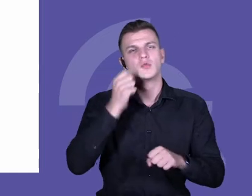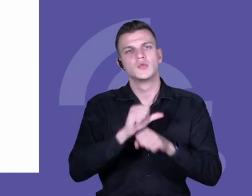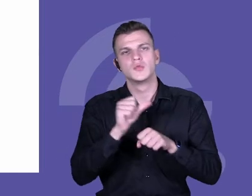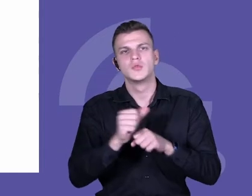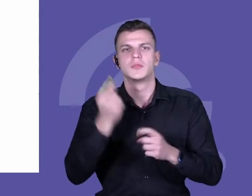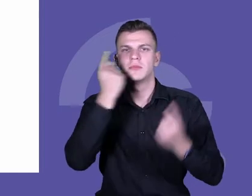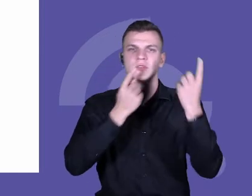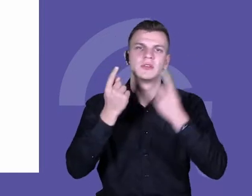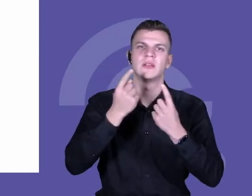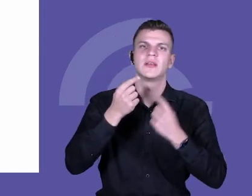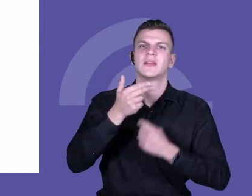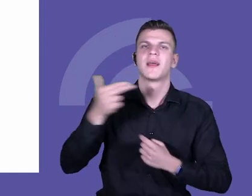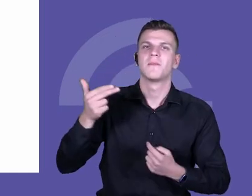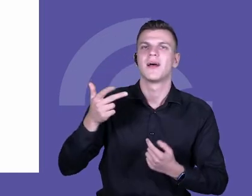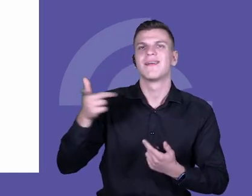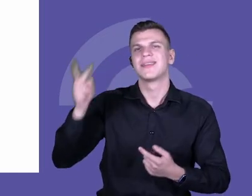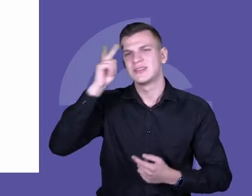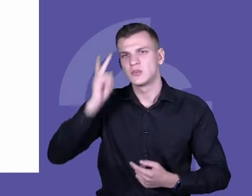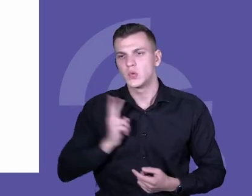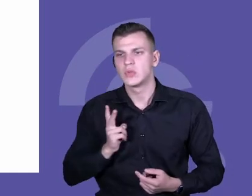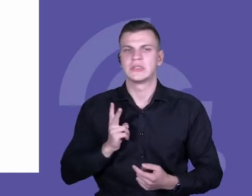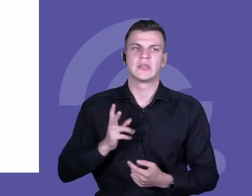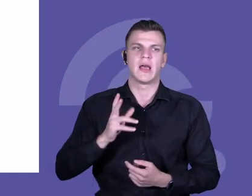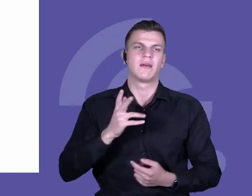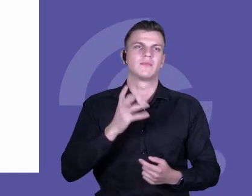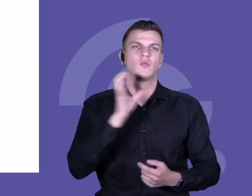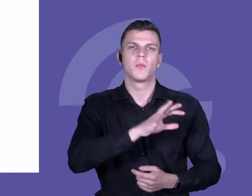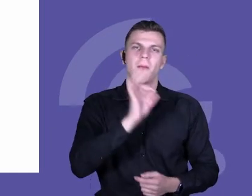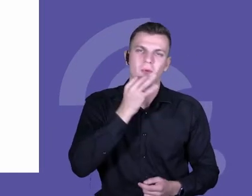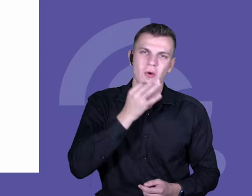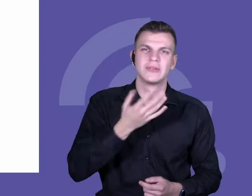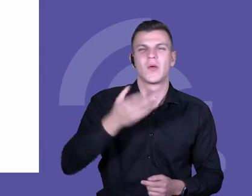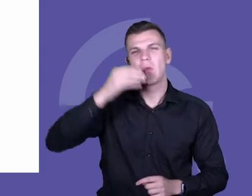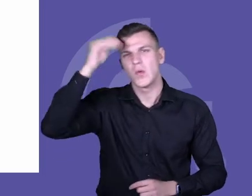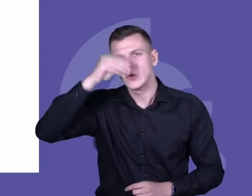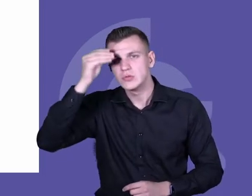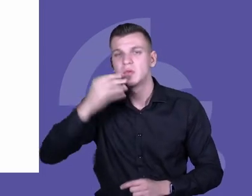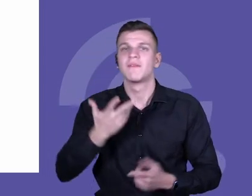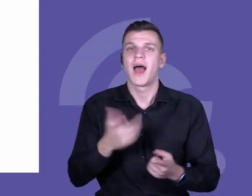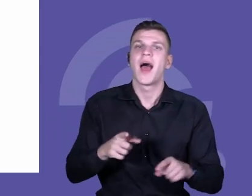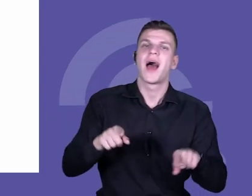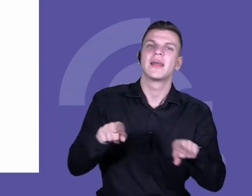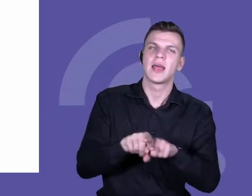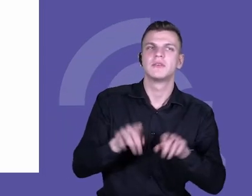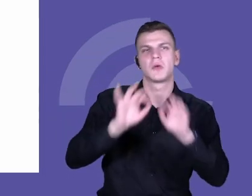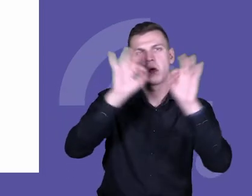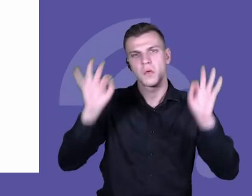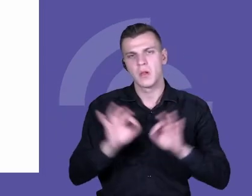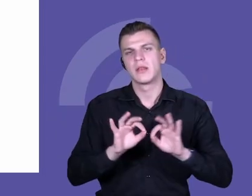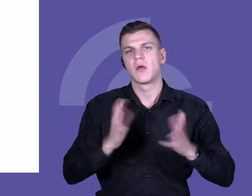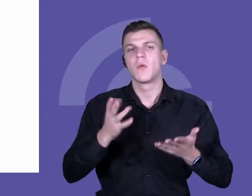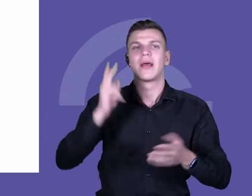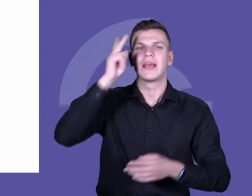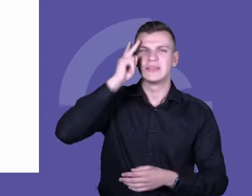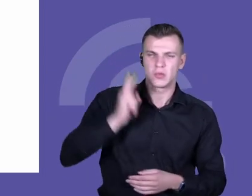kształceniowa dla młodzieży, dla uczniów, ale również generalnie uważamy jako instytucje